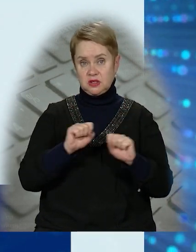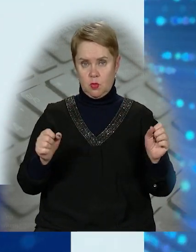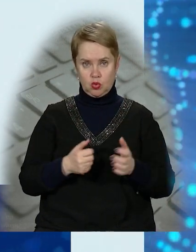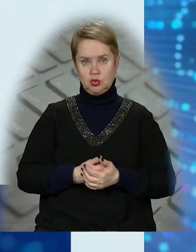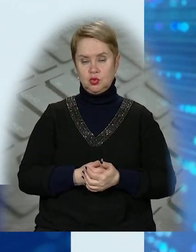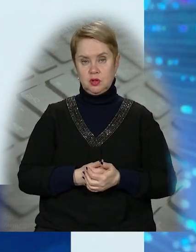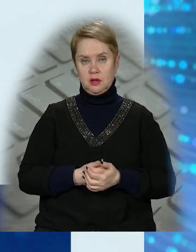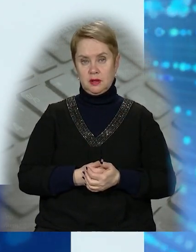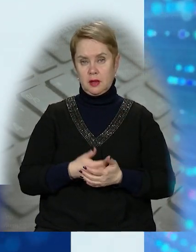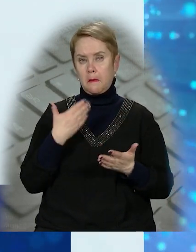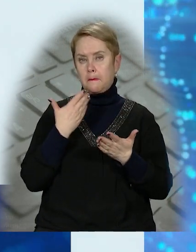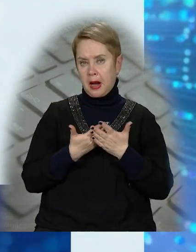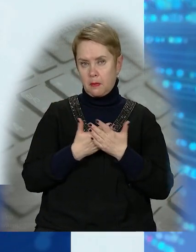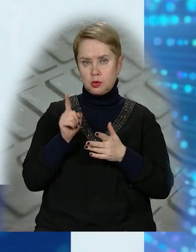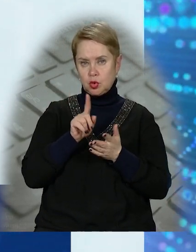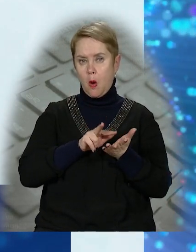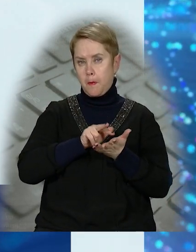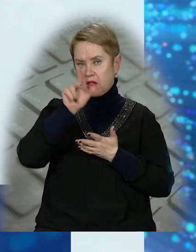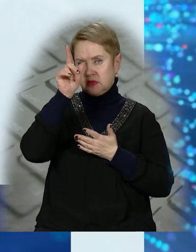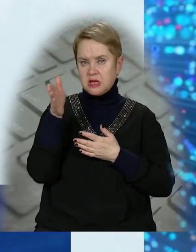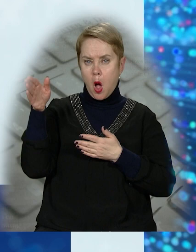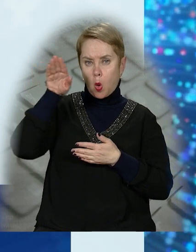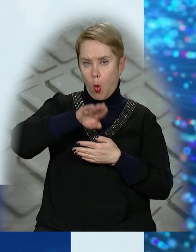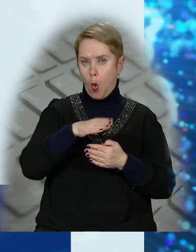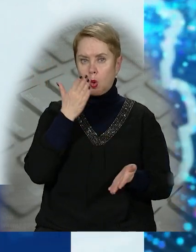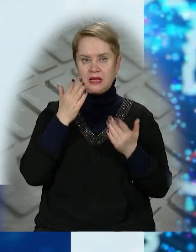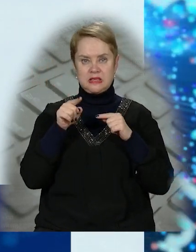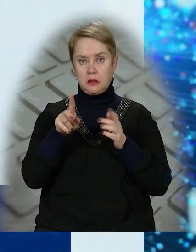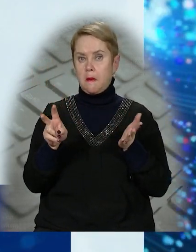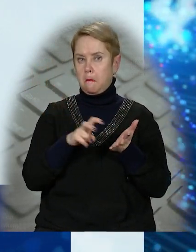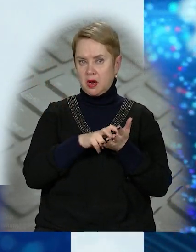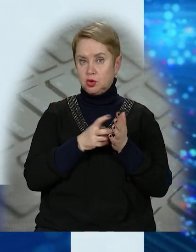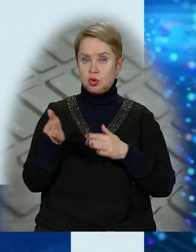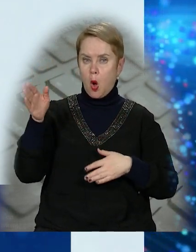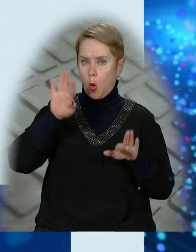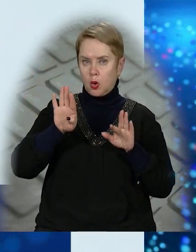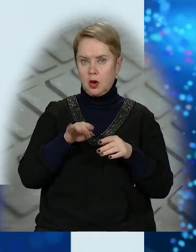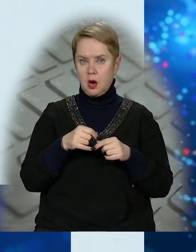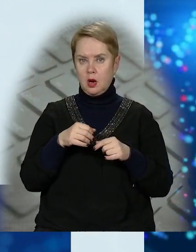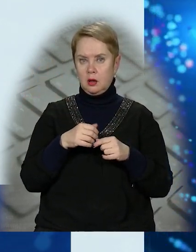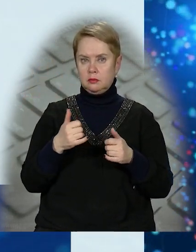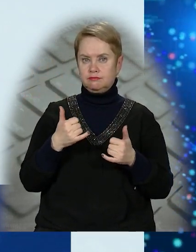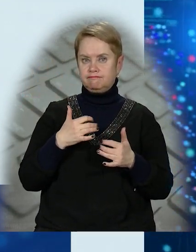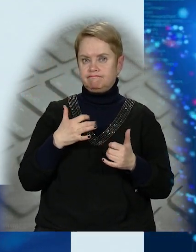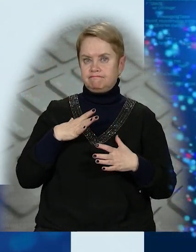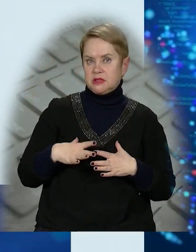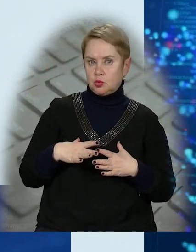Невозможна предполагати, що ти піднімешся на гору, якщо ти боїшся гору або якось пасуєш.